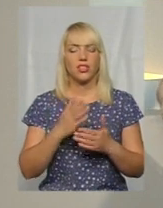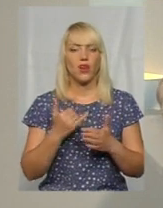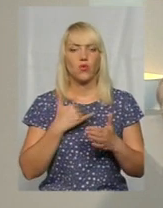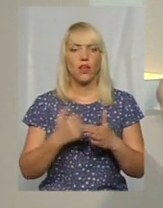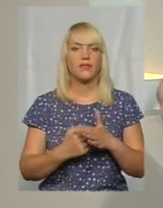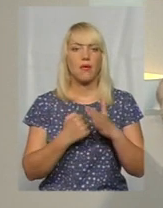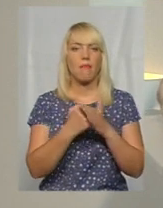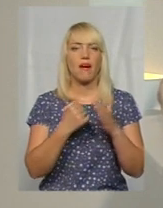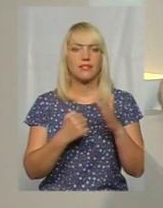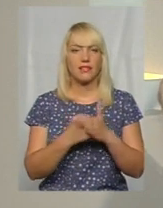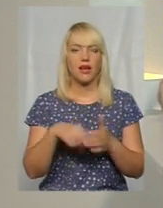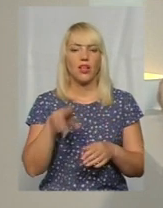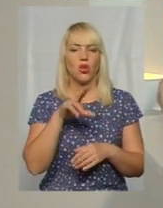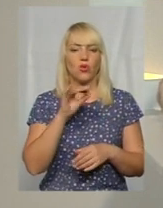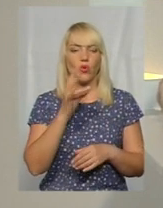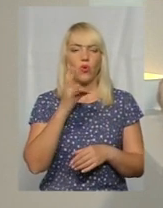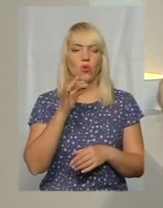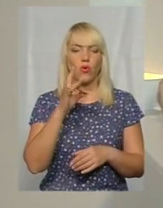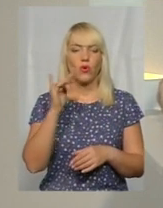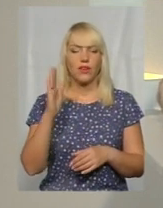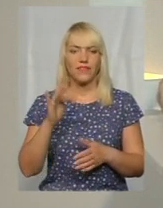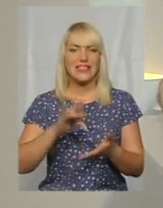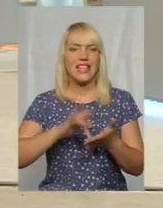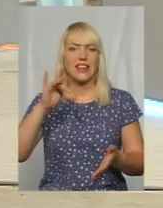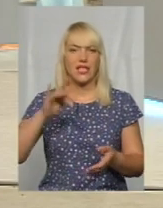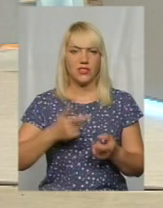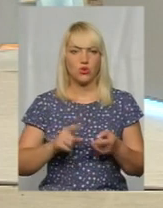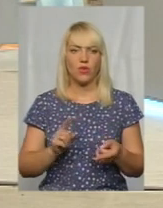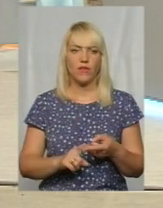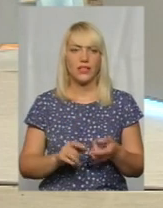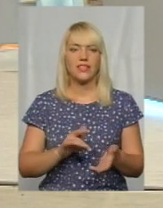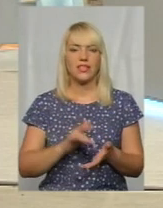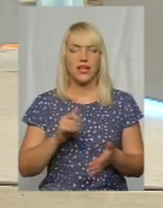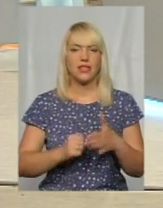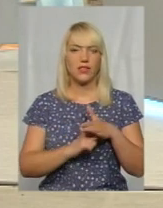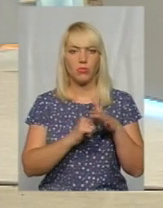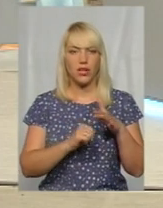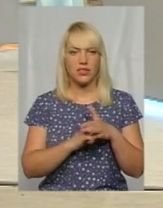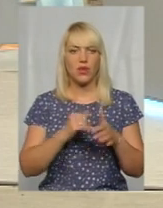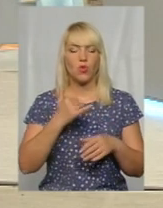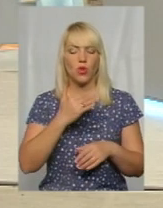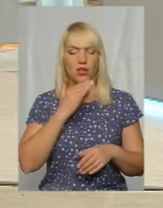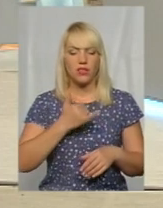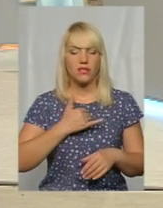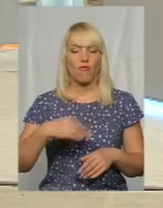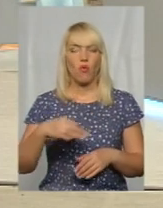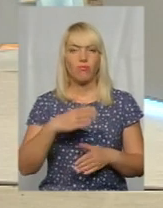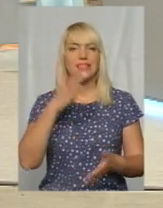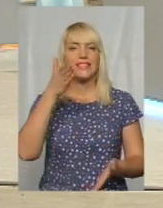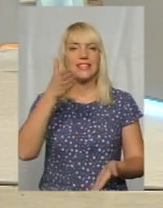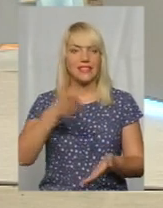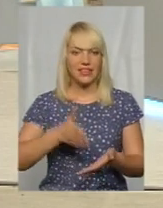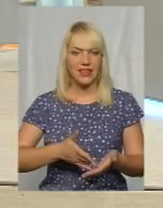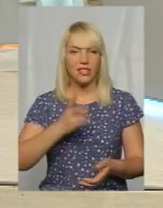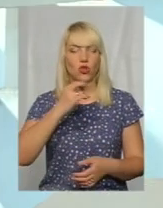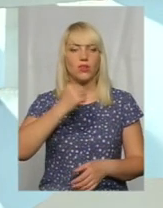централізована база донорів в області? Централізована база донорів в області в нас, якраз вона створена і вона є. Але,